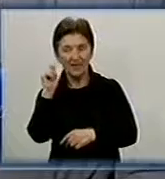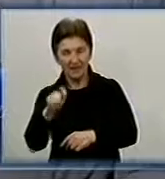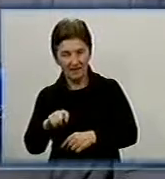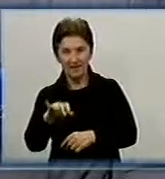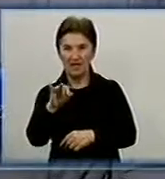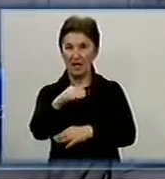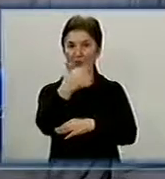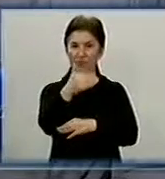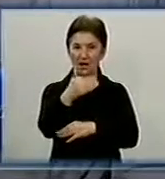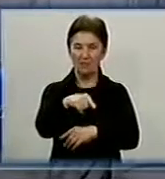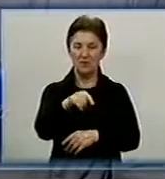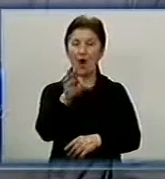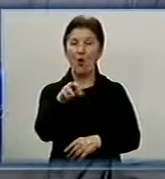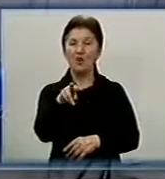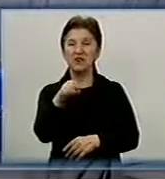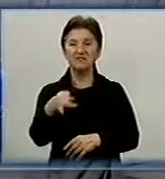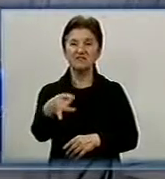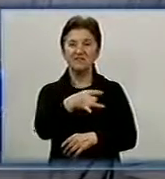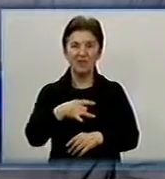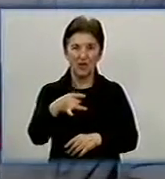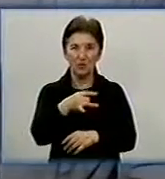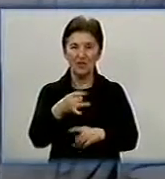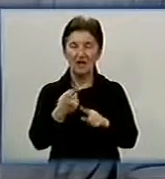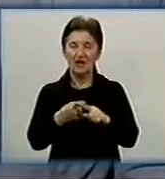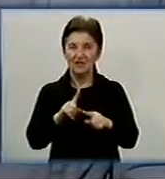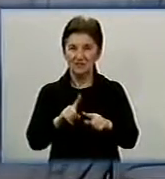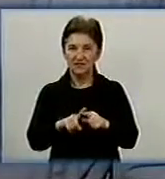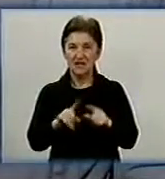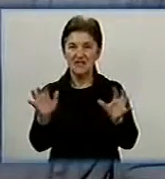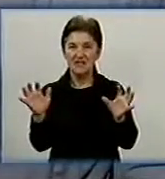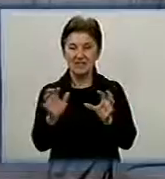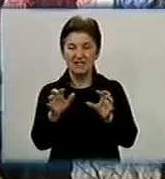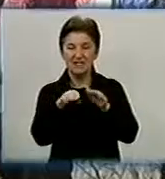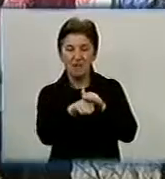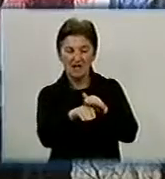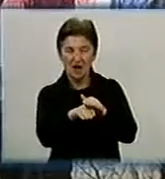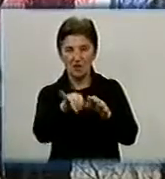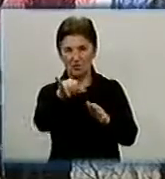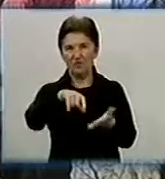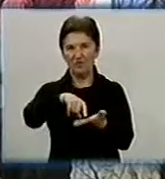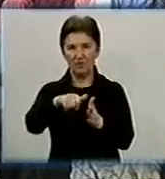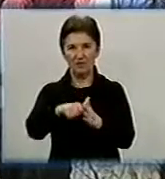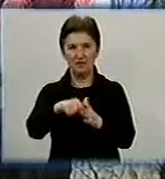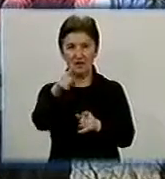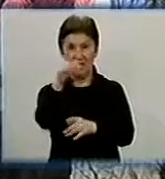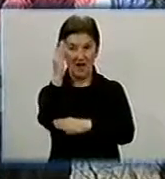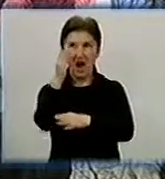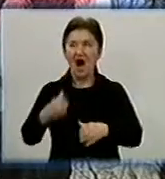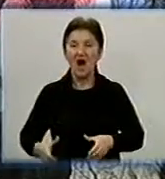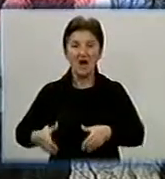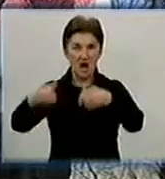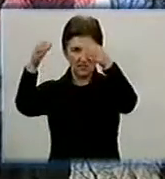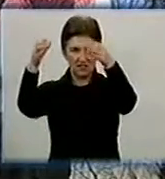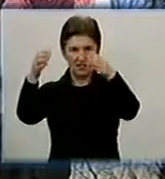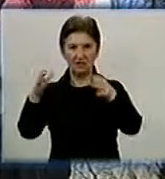прапор Олександрівського району, які зберігалися в мене в кабінеті. На акації біля приміщення селищної